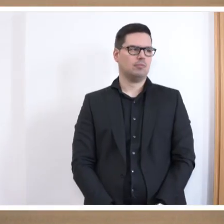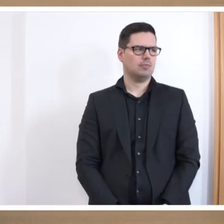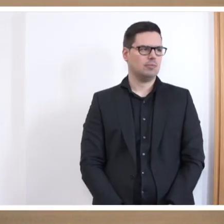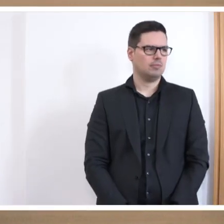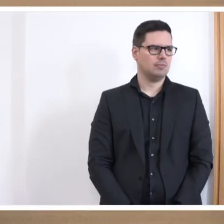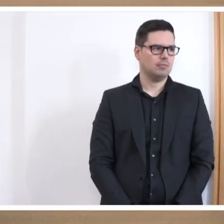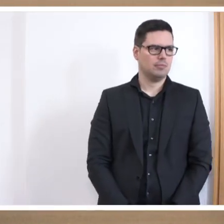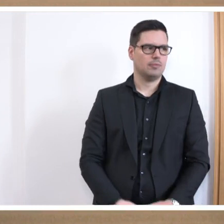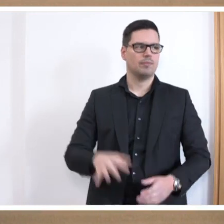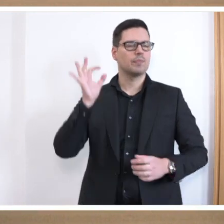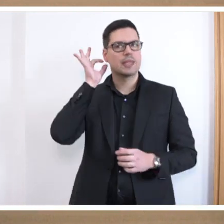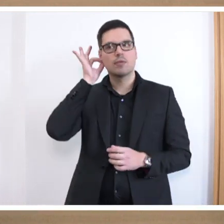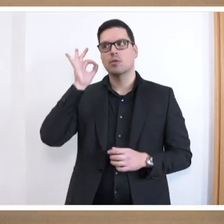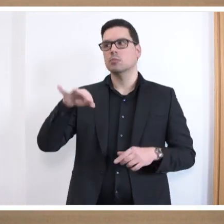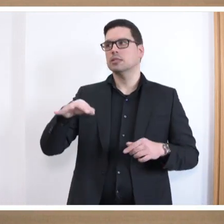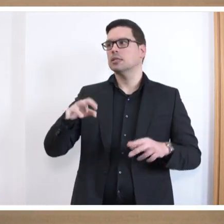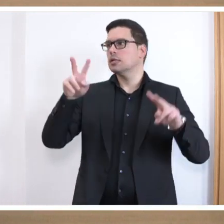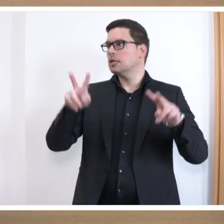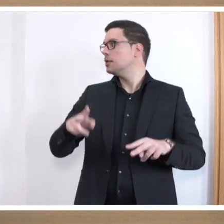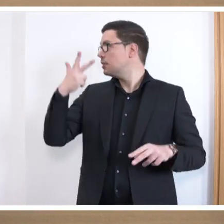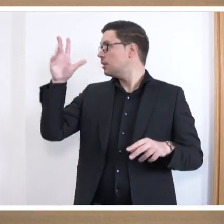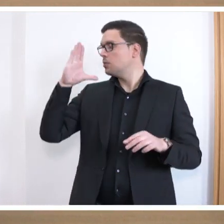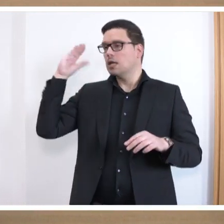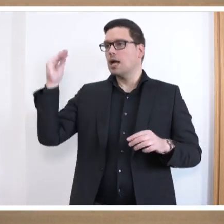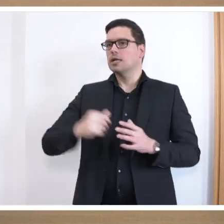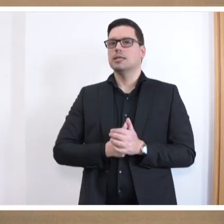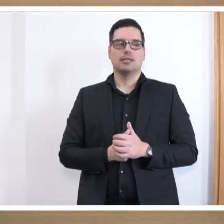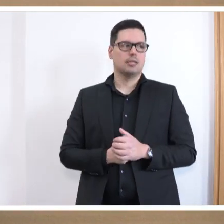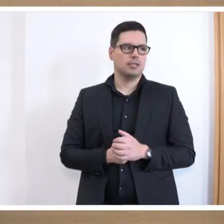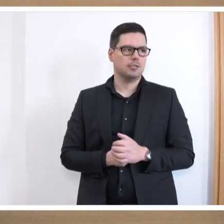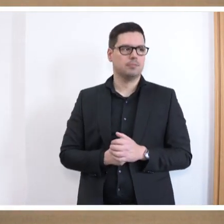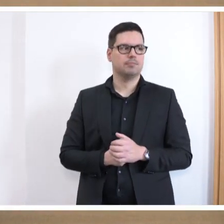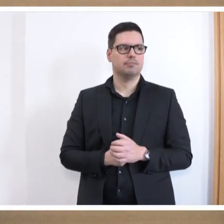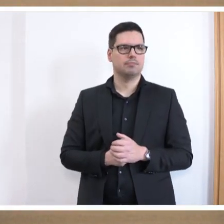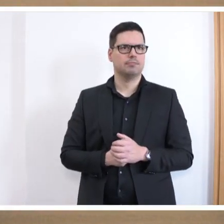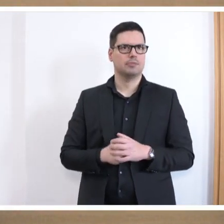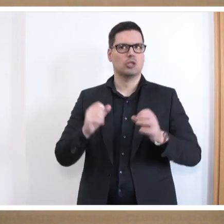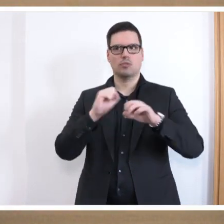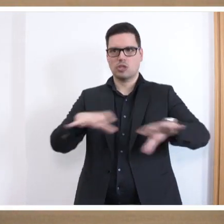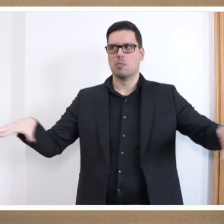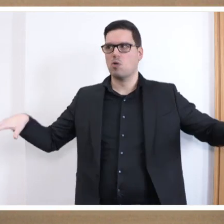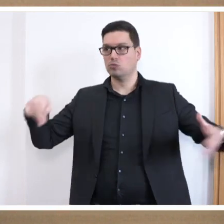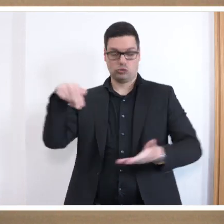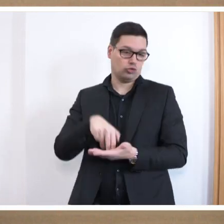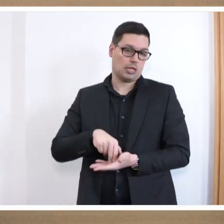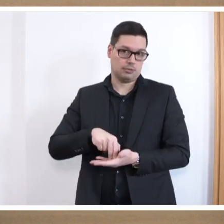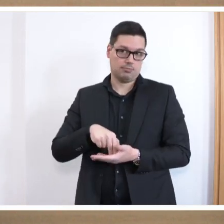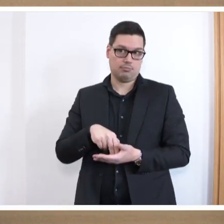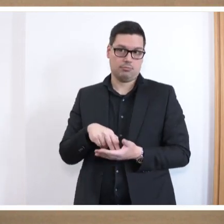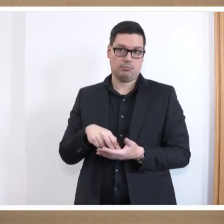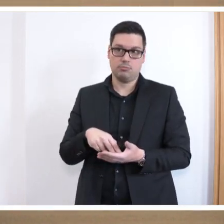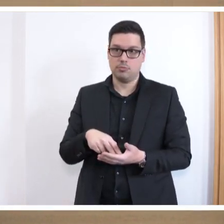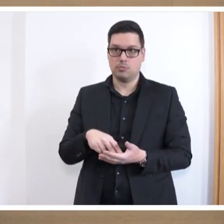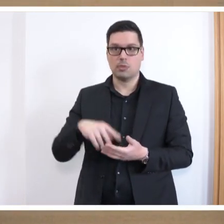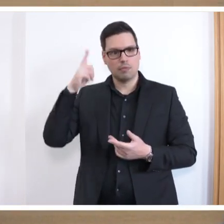Sehr geehrte Frau Präsidentin, meine sehr geehrten Damen und Herren, wenn man vor einem Scherbenhaufen steht, dann weiß man eigentlich